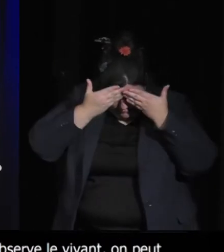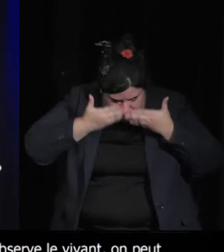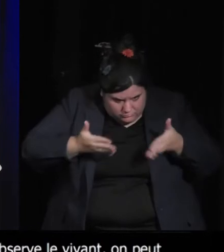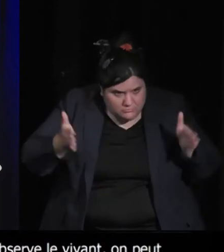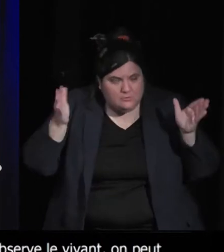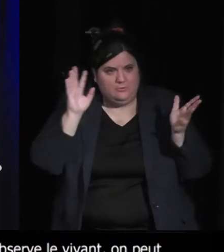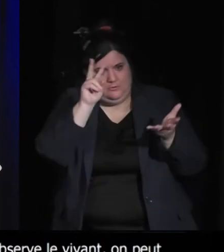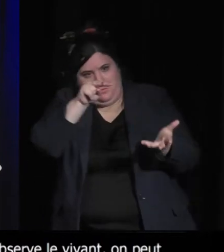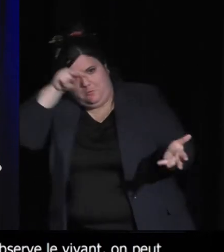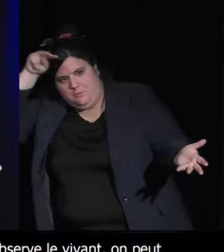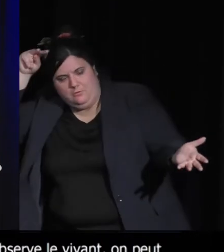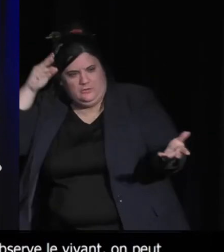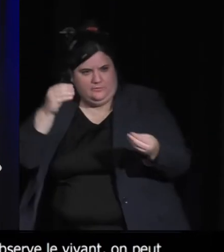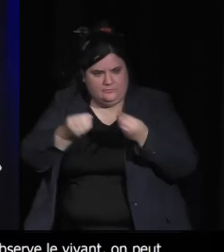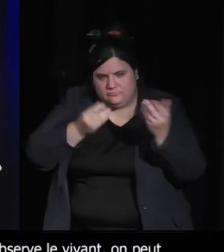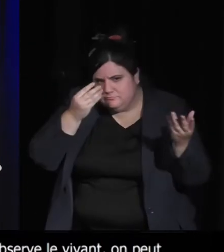espaces, des perspectives.